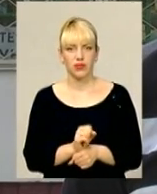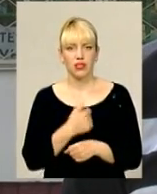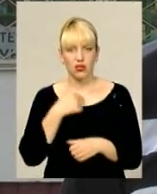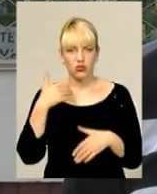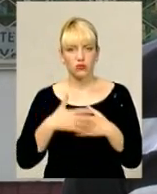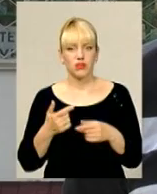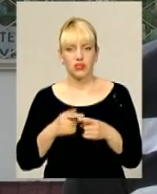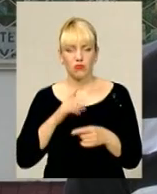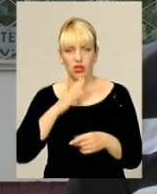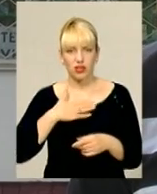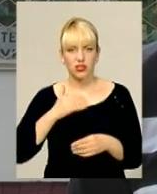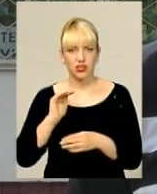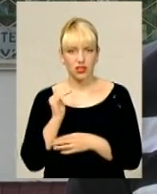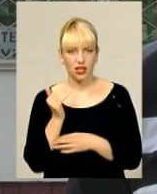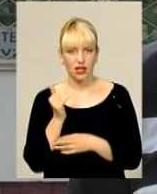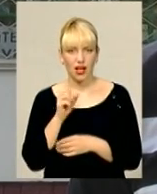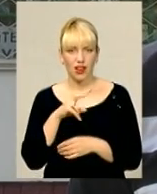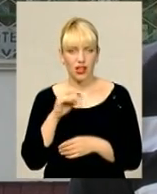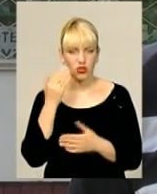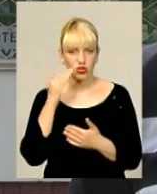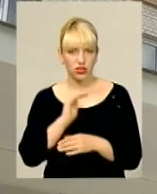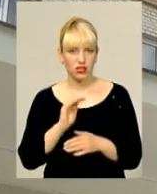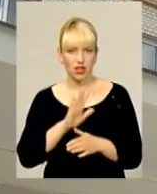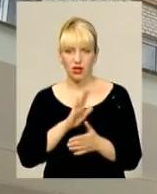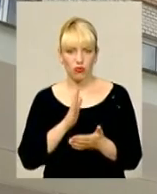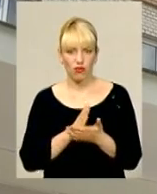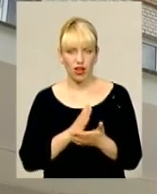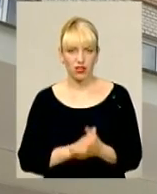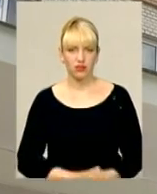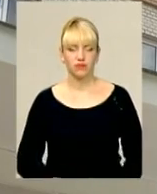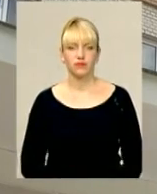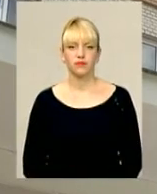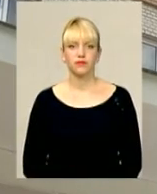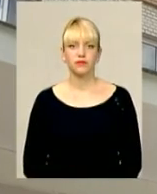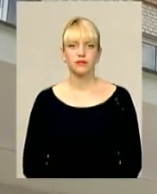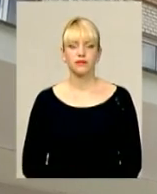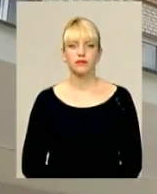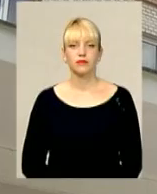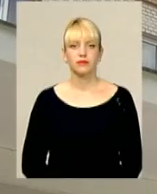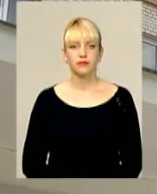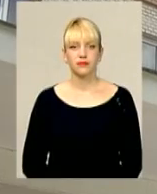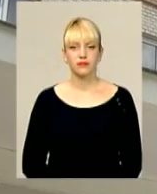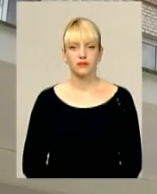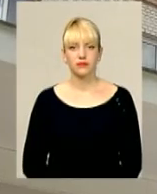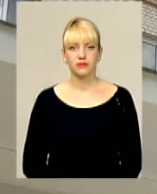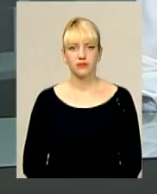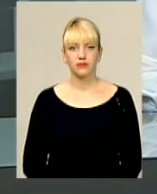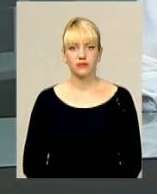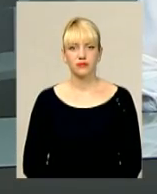розумію, що це моя дитина, але чужих дітей не буває. Світлана Золота, Володимир Саприкін для інформаційного випуску.